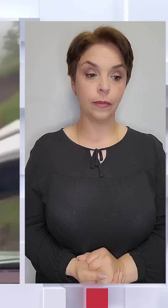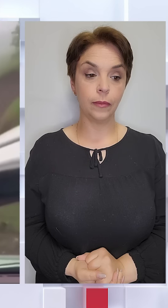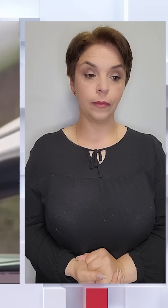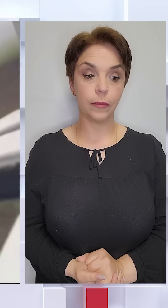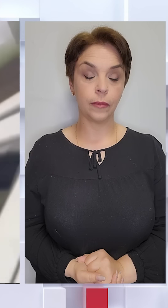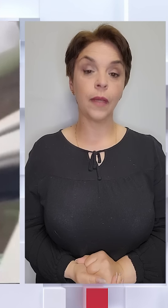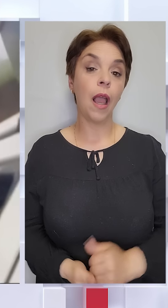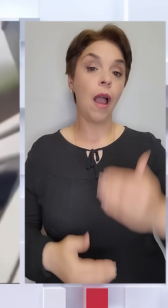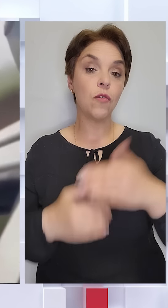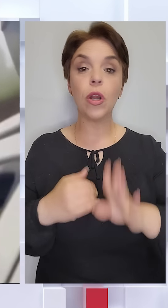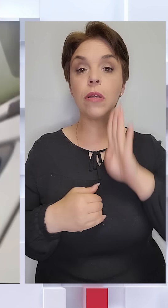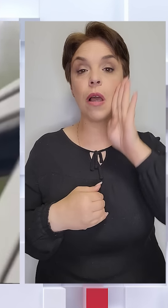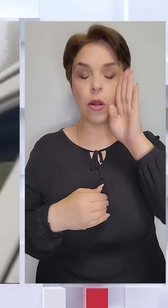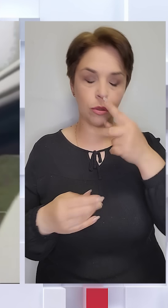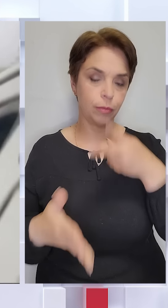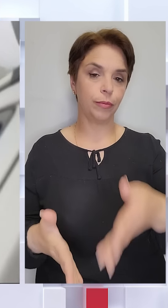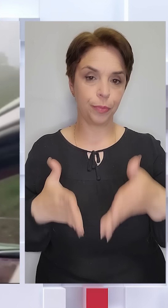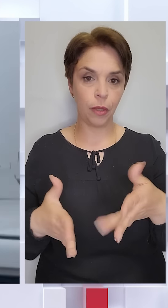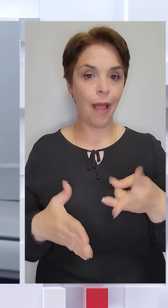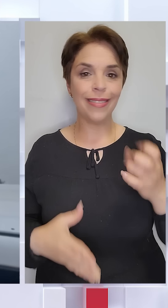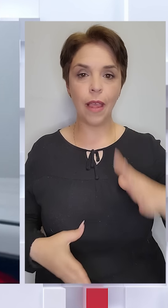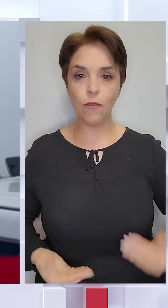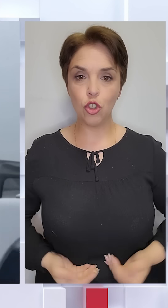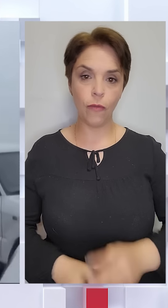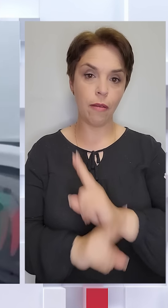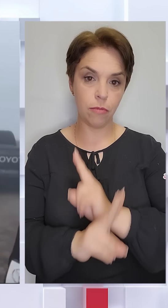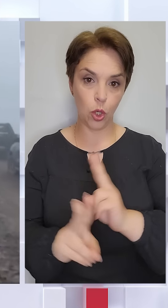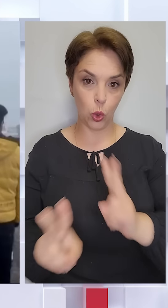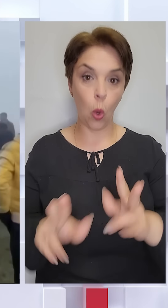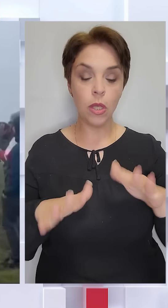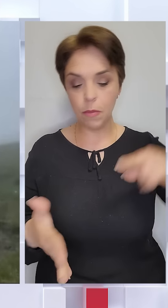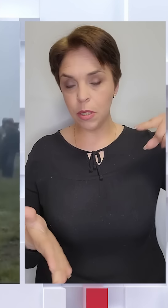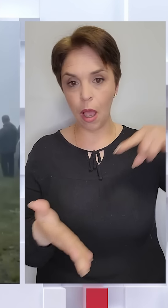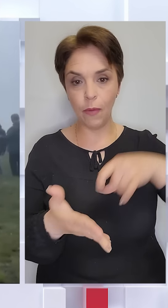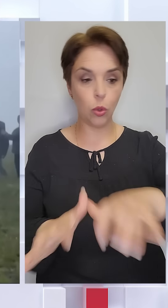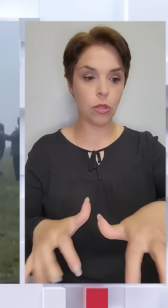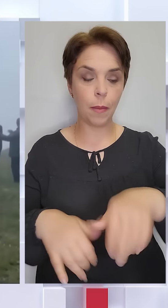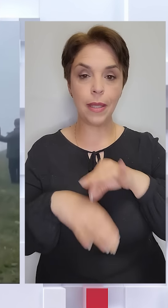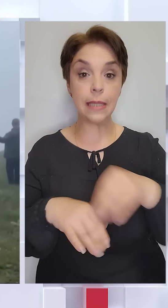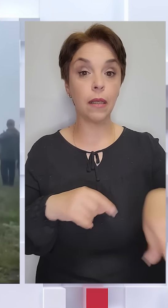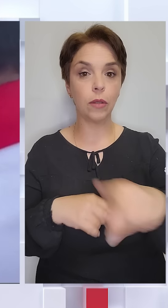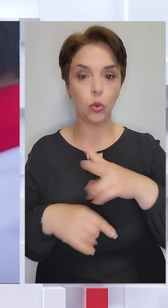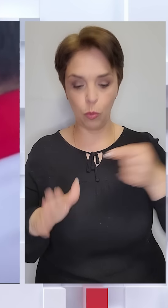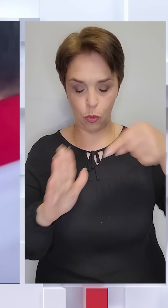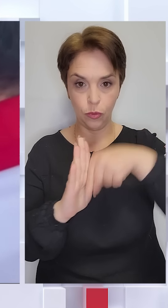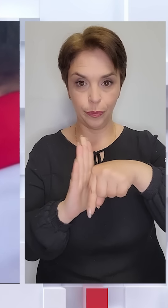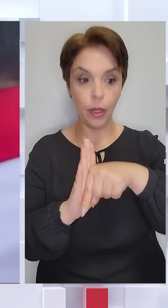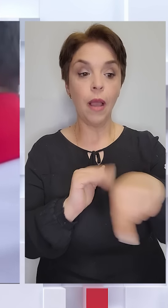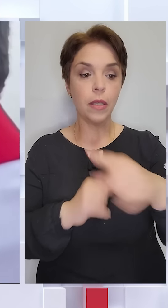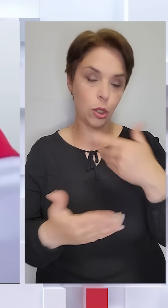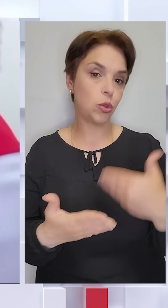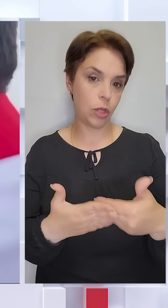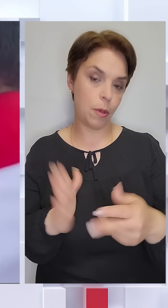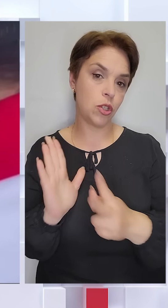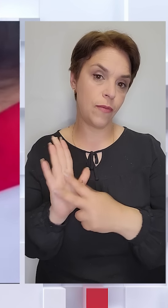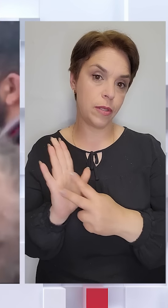Вже станом на ранок стає очевидно. Не вижив ніхто. З місця авіатро ще забирають тіла тих, хто був на облаку. Їх щонайменше